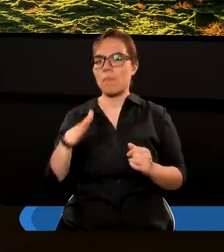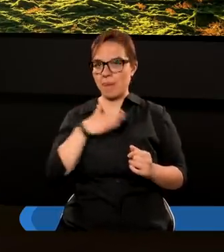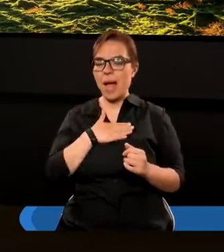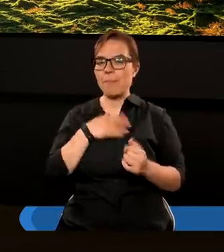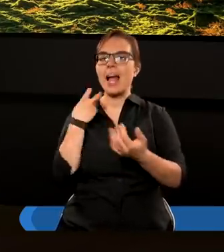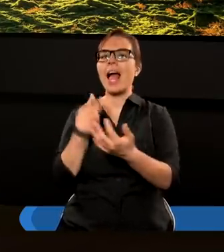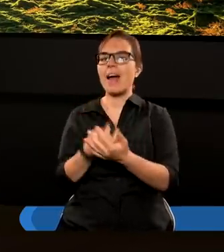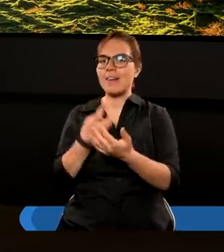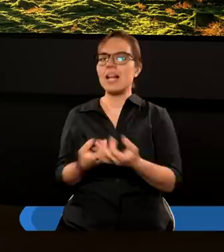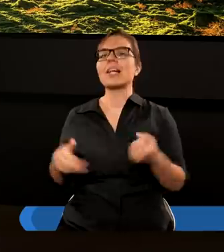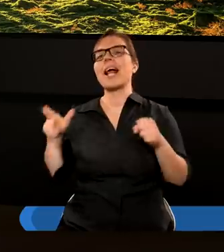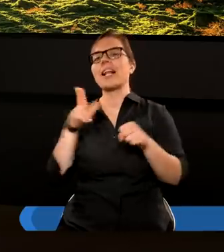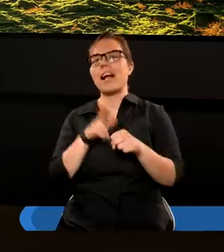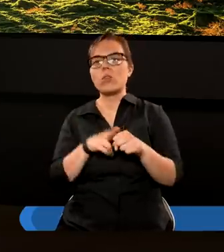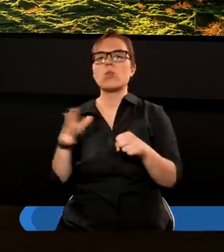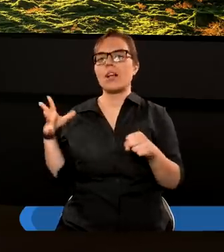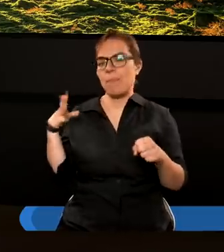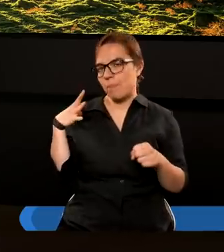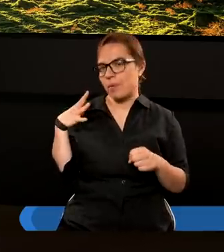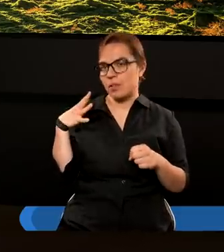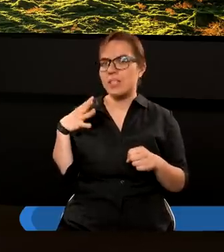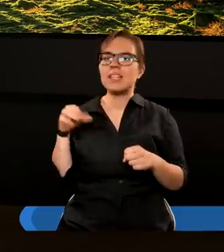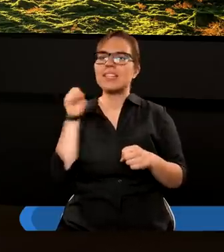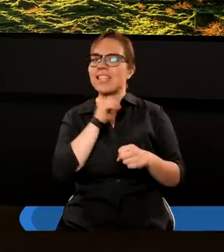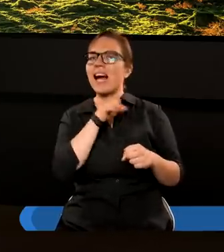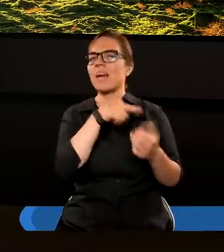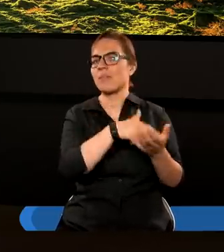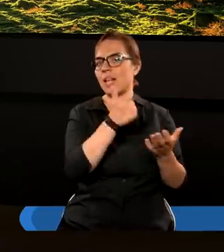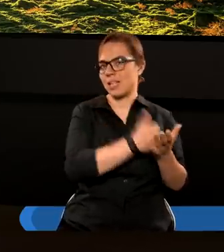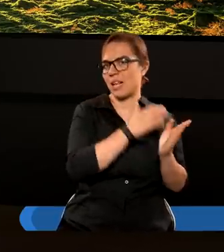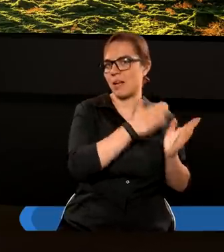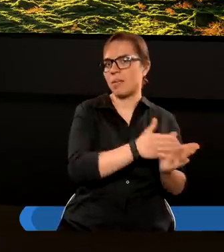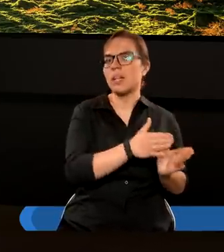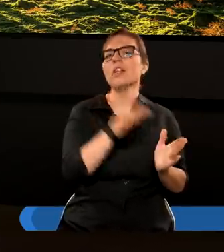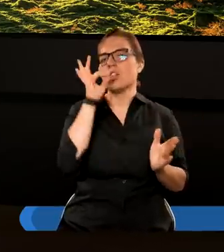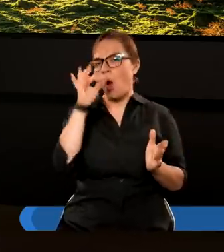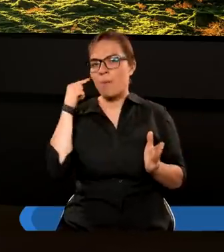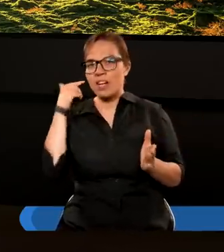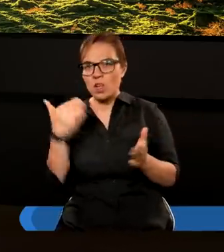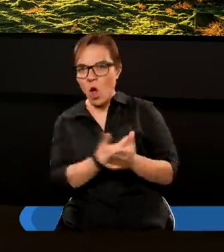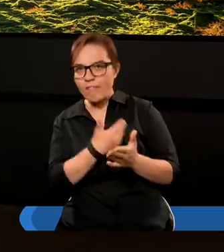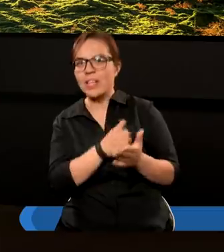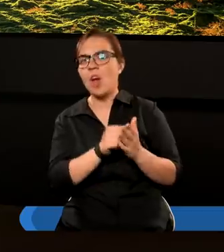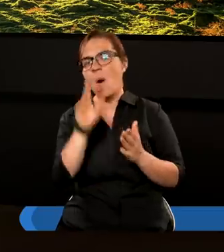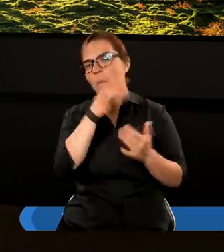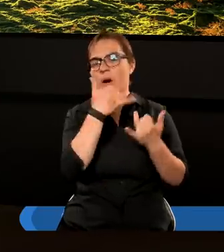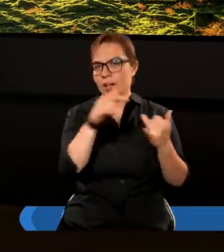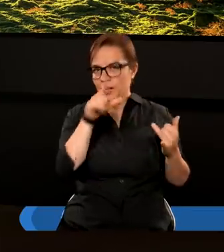Ewangelię, która była już w Starym Testamencie, były dobre nowiny od Boga.